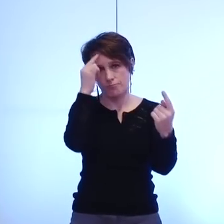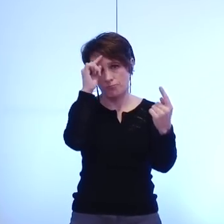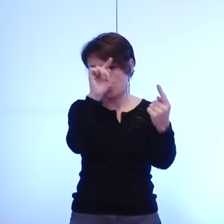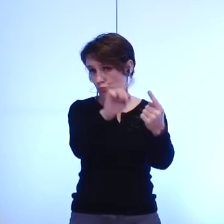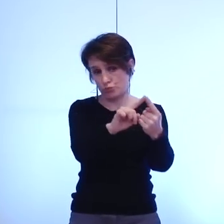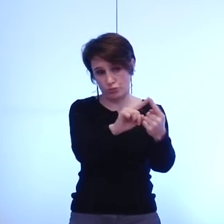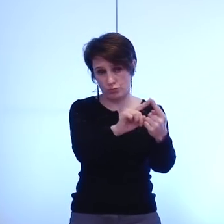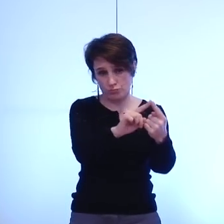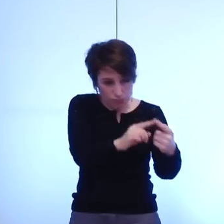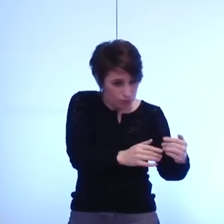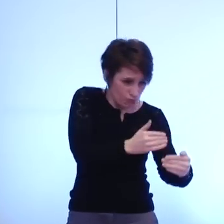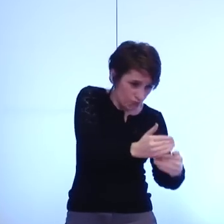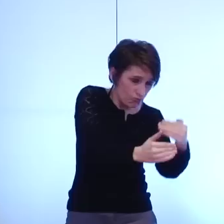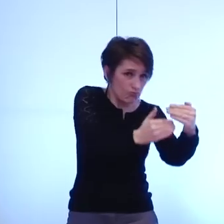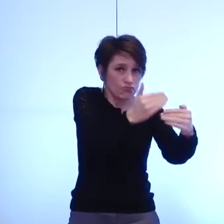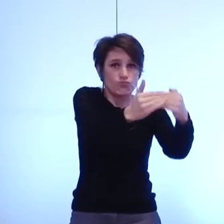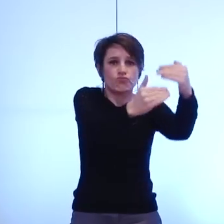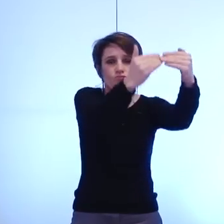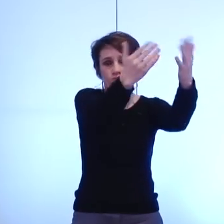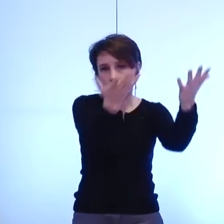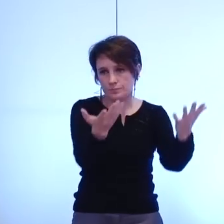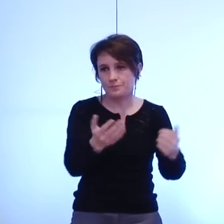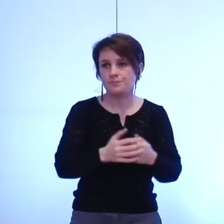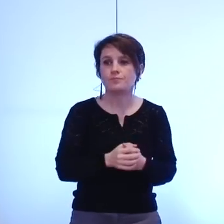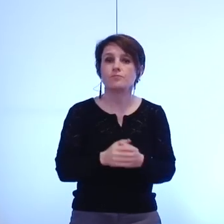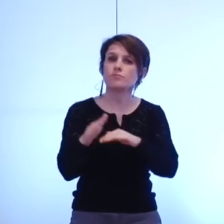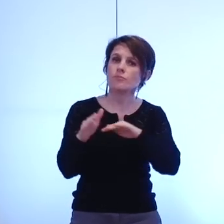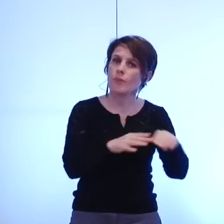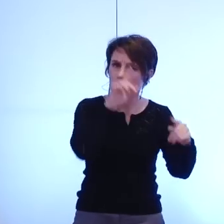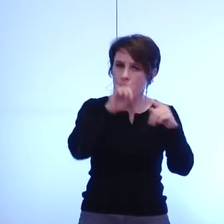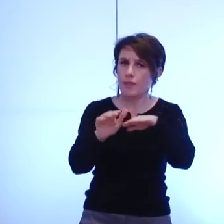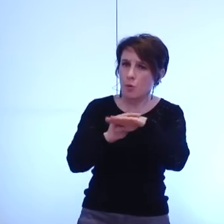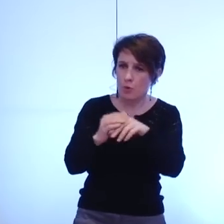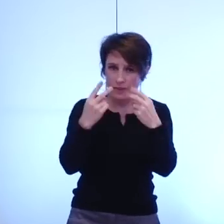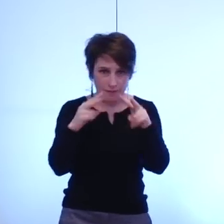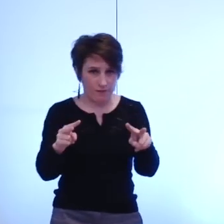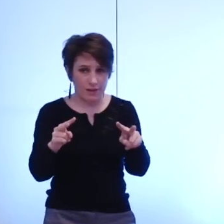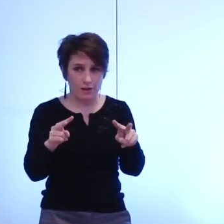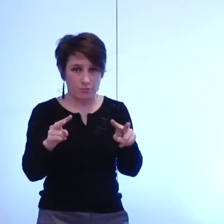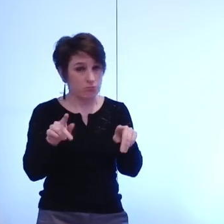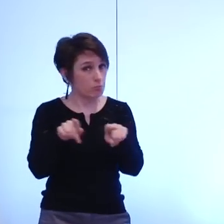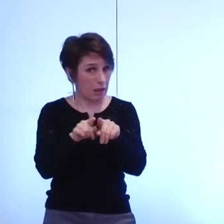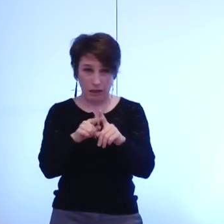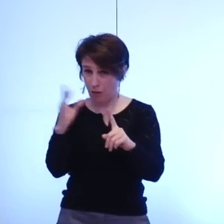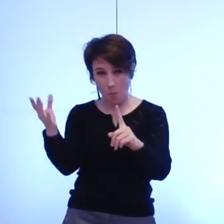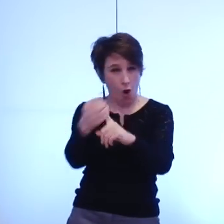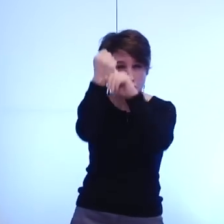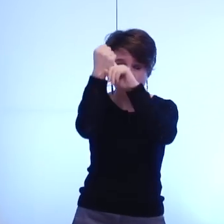pour avancer et travailler cette question les questions politiques de la ville et les enjeux sont forts là aussi